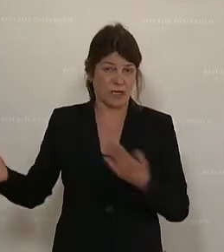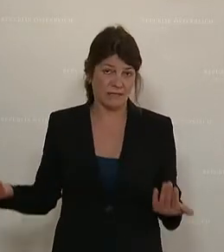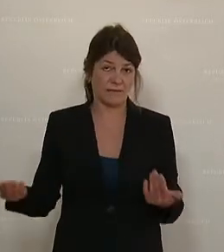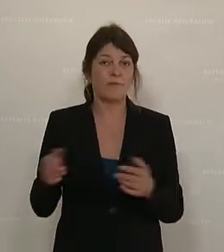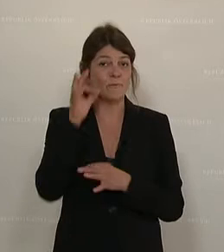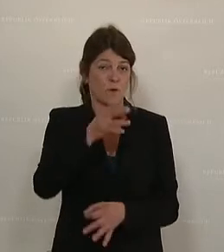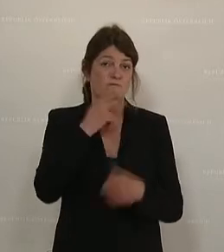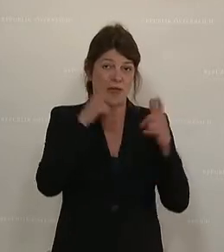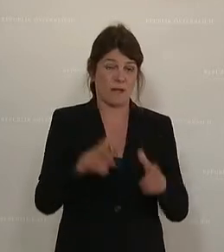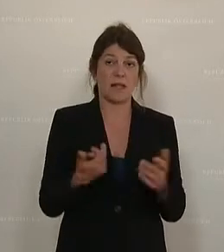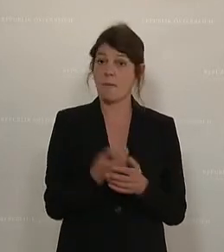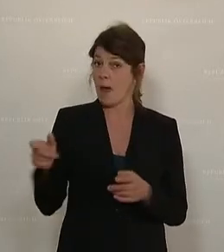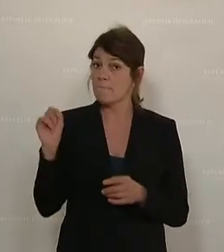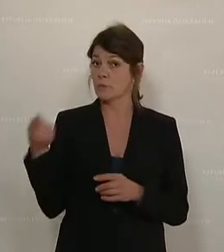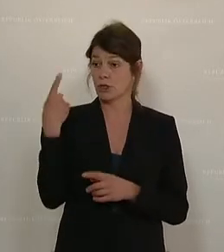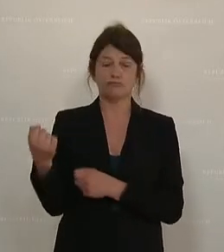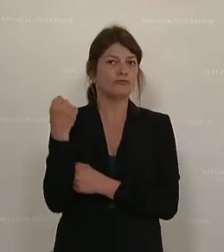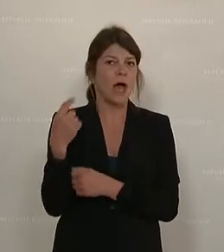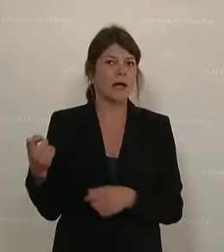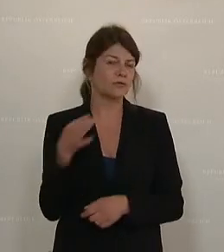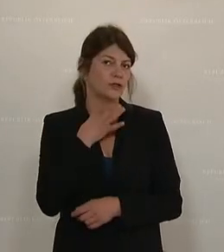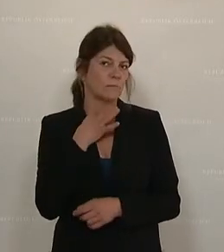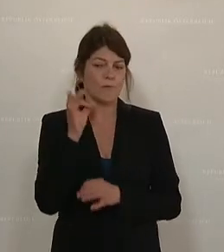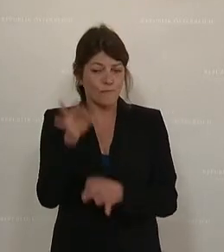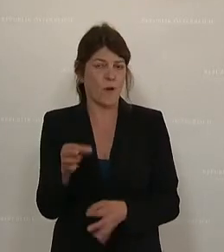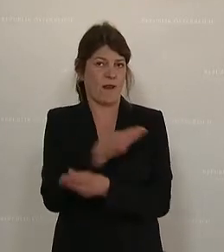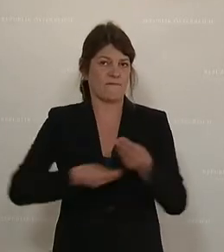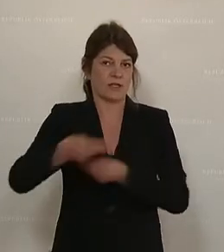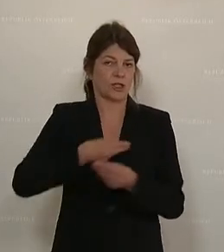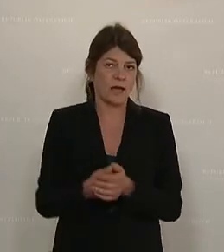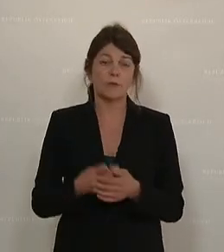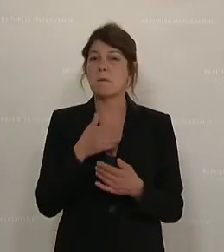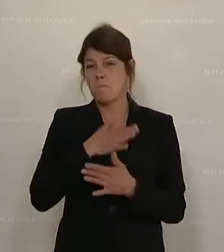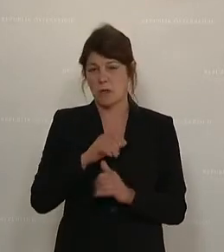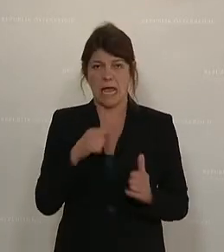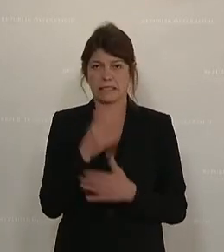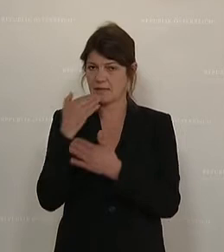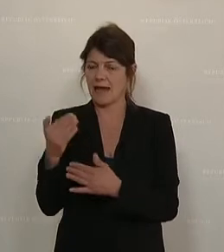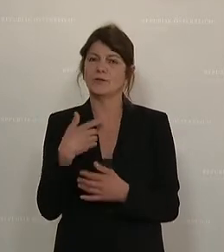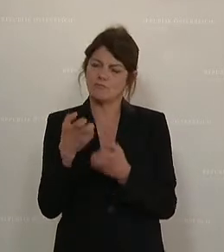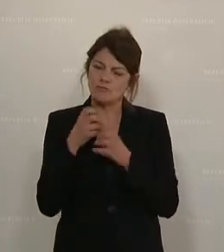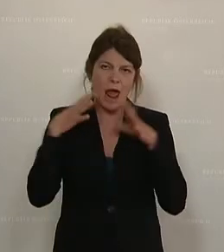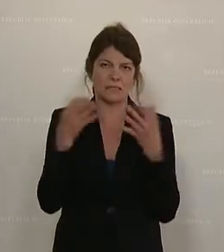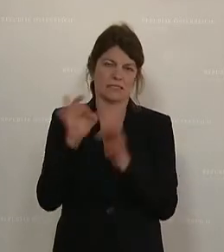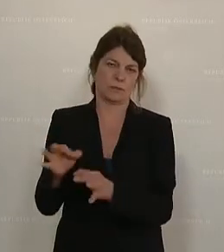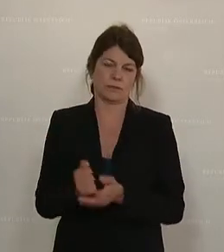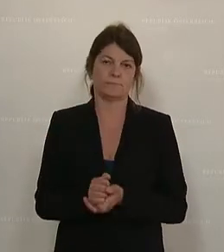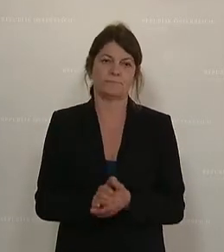Unternehmen. Sie war vor allem aber auch eine starke Stimme der Wirtschaft und dafür möchte ich ihr danken und ihr alles Gute wünschen.